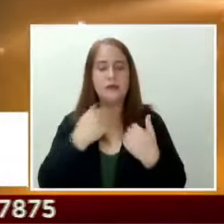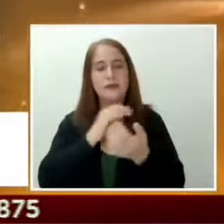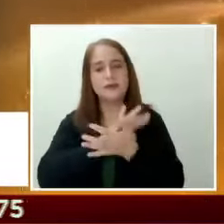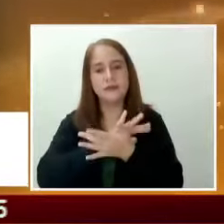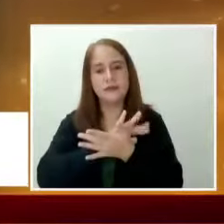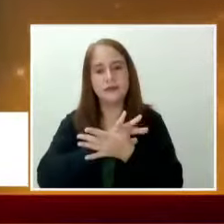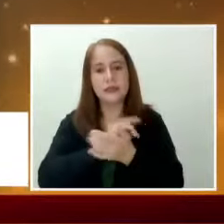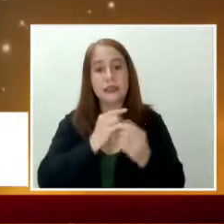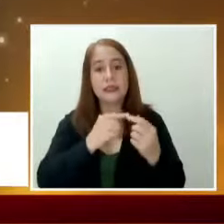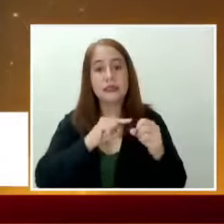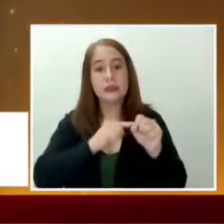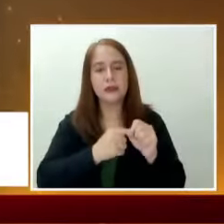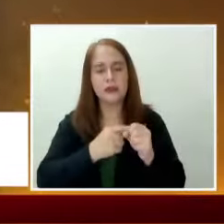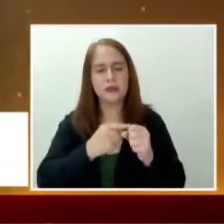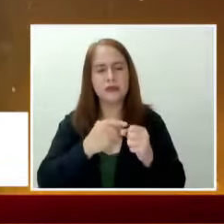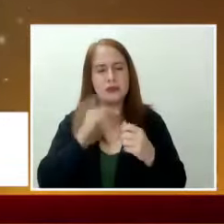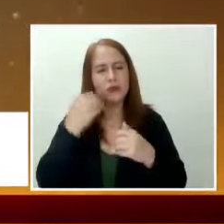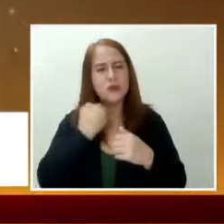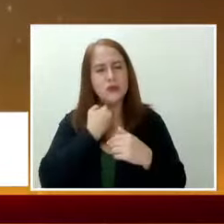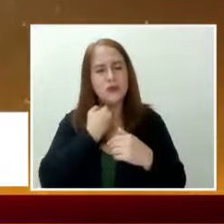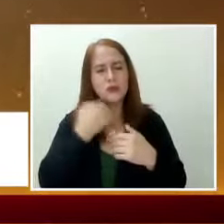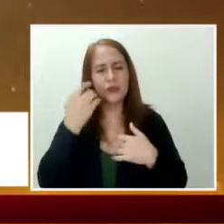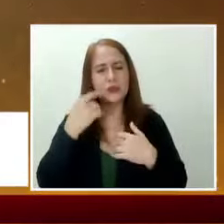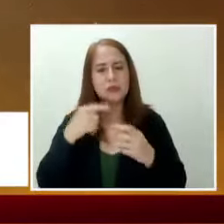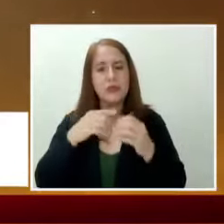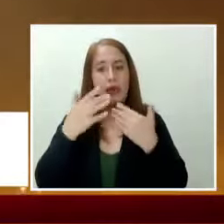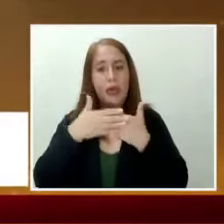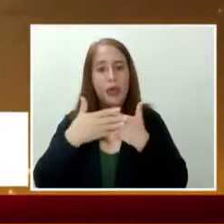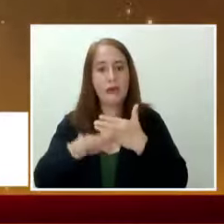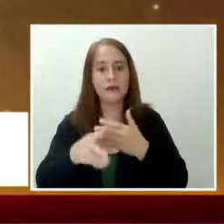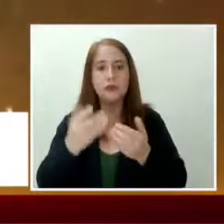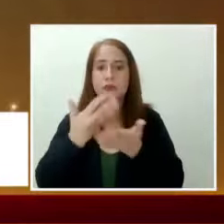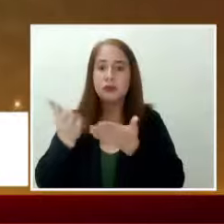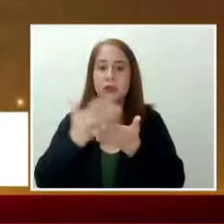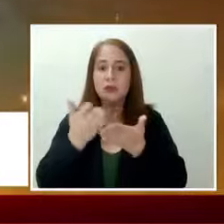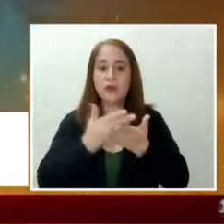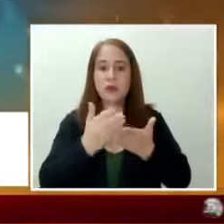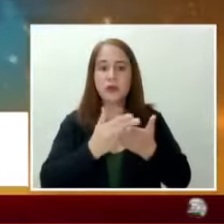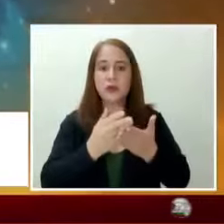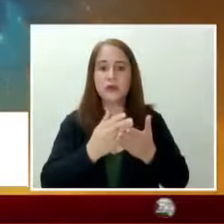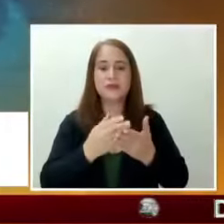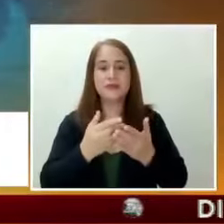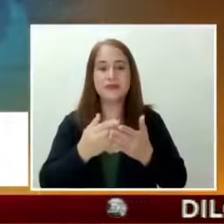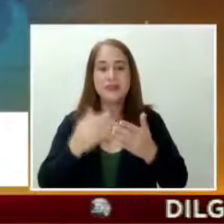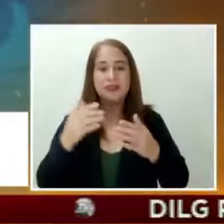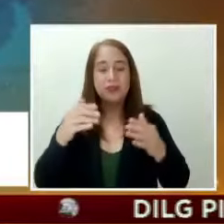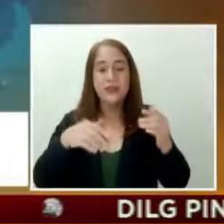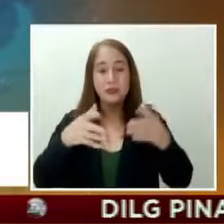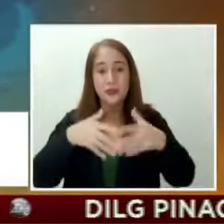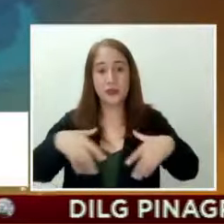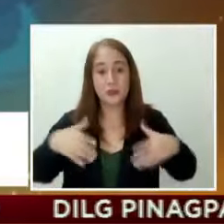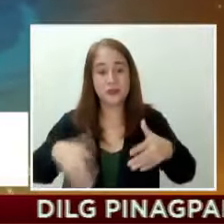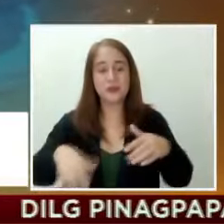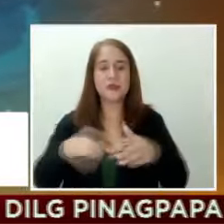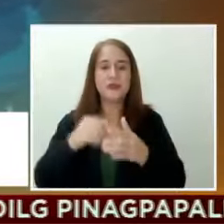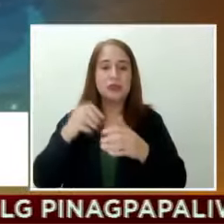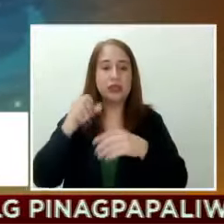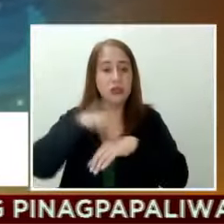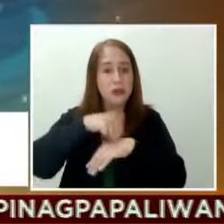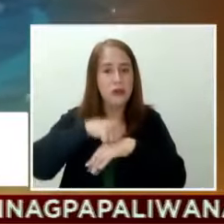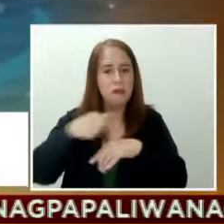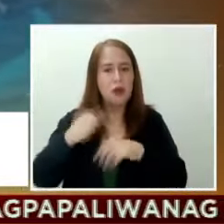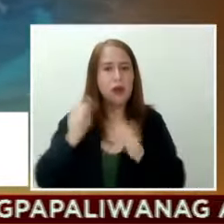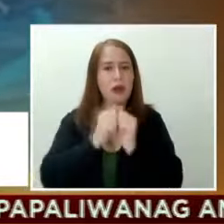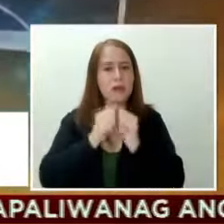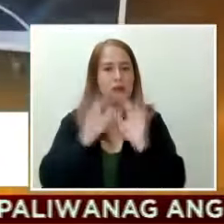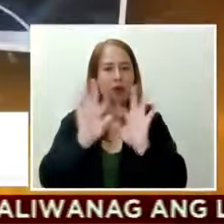Nagsimulang sumama ang pakiramdam niya matapos mamili sa isang swimsuit shop. Nakasama pa niya ang pamilya kaya pagka